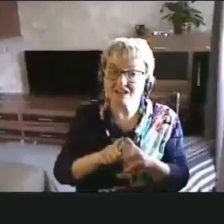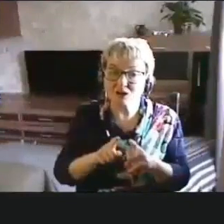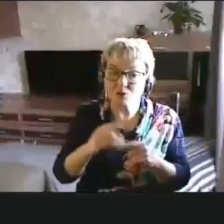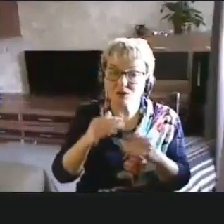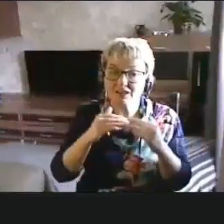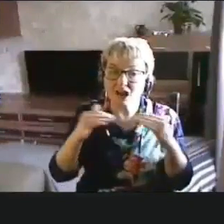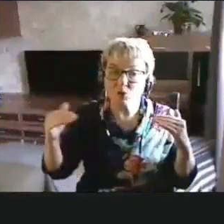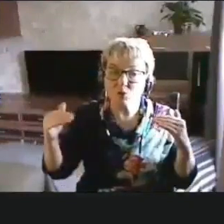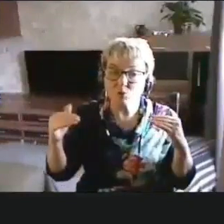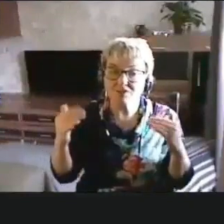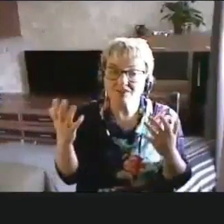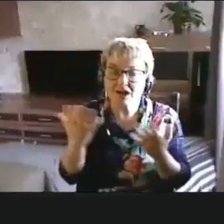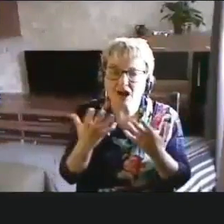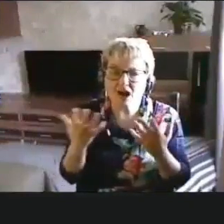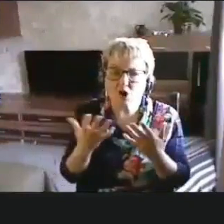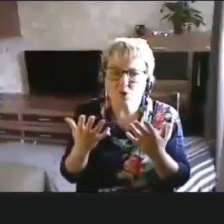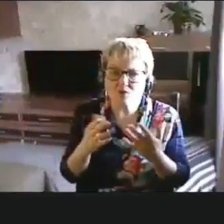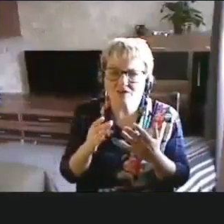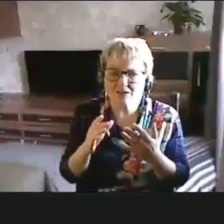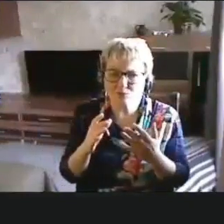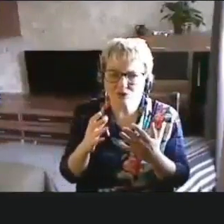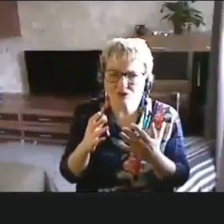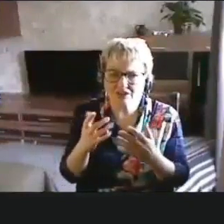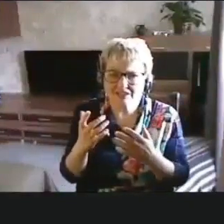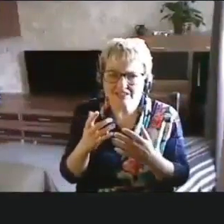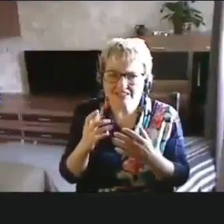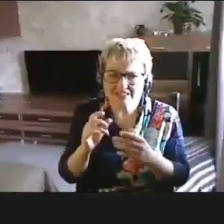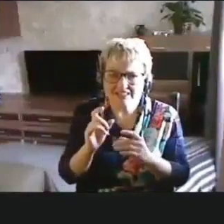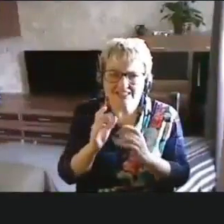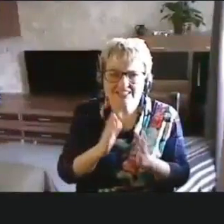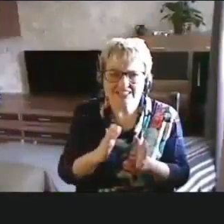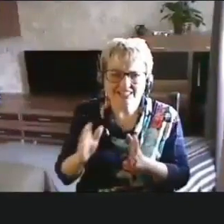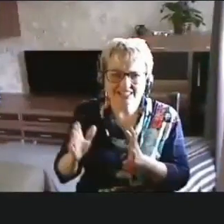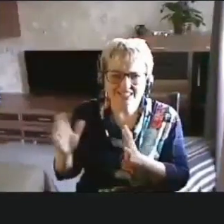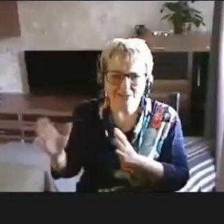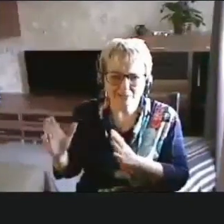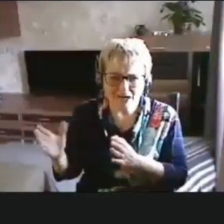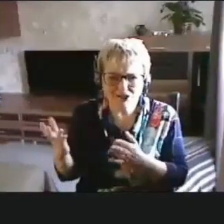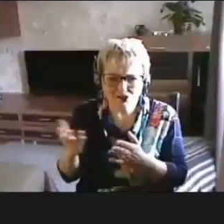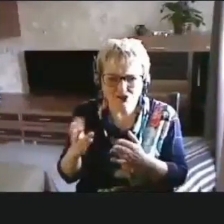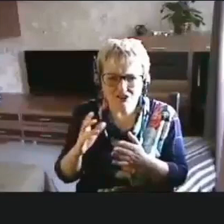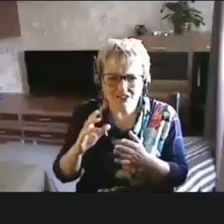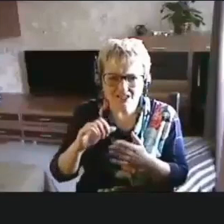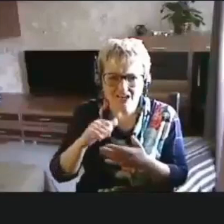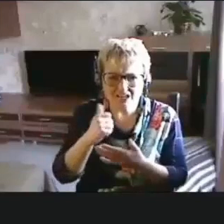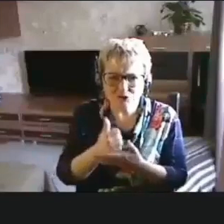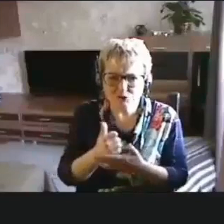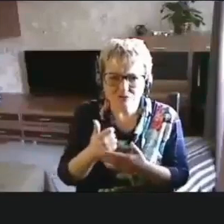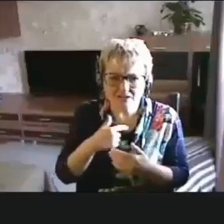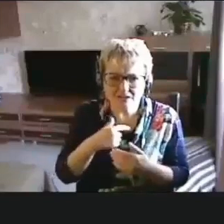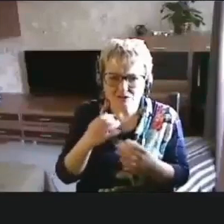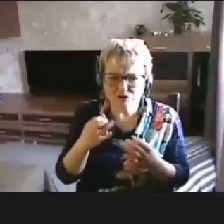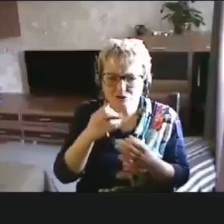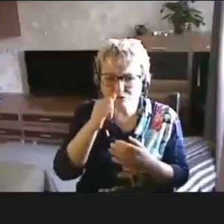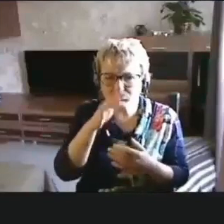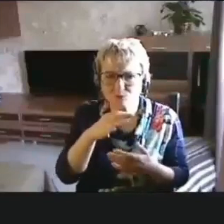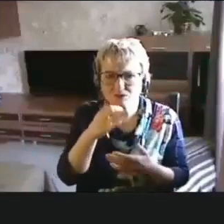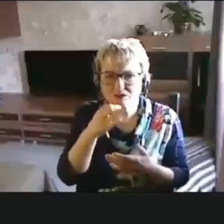на уровне вот какого-нибудь, ну, на каком-нибудь систематической основе. К сожалению, ничего не могу сказать.